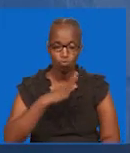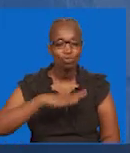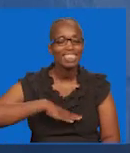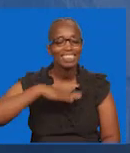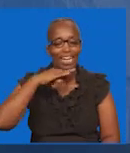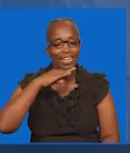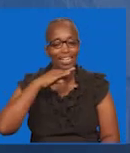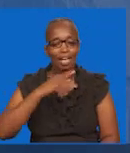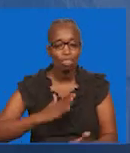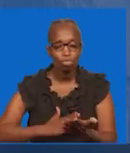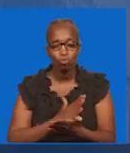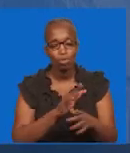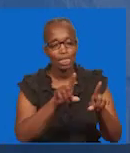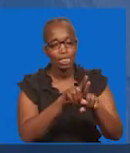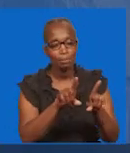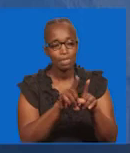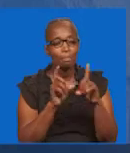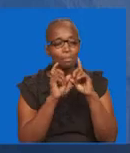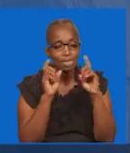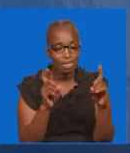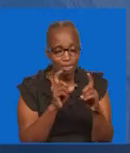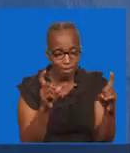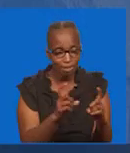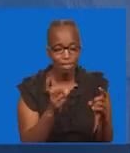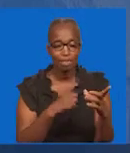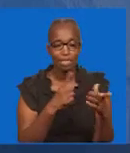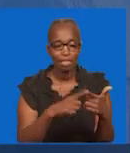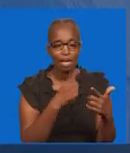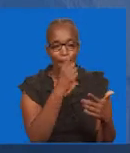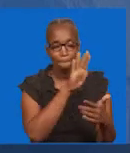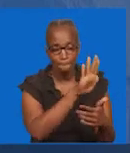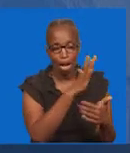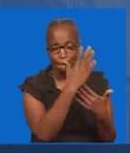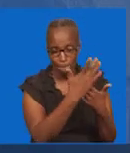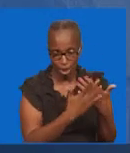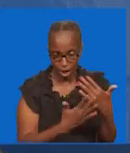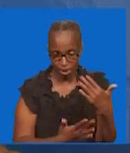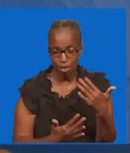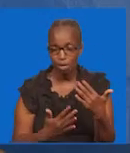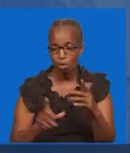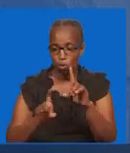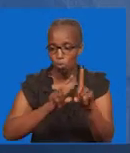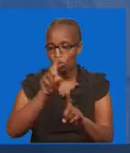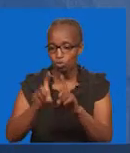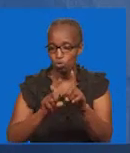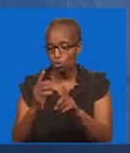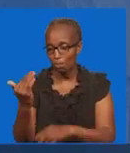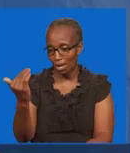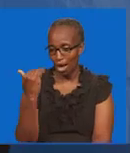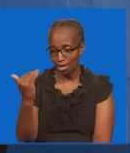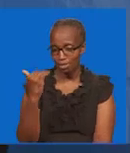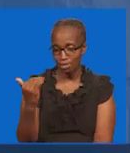Damu yo Utaweza Kuulizwa Njuhu yako Utaweza Kuuliziwa Lakini Kama Utaweza Kuwaonya